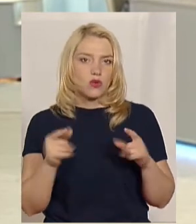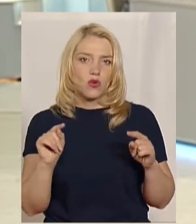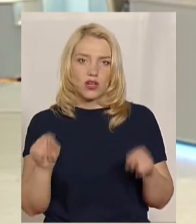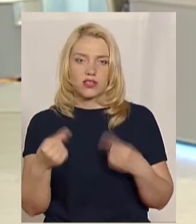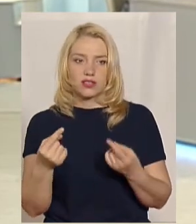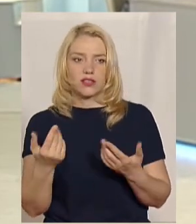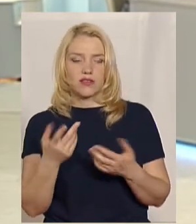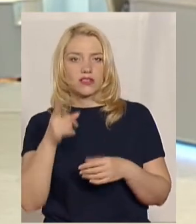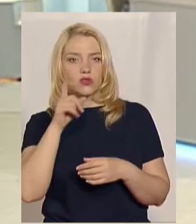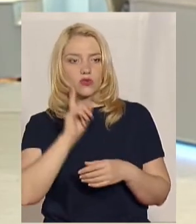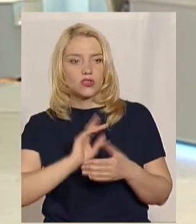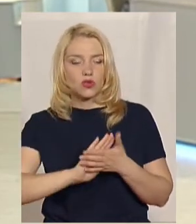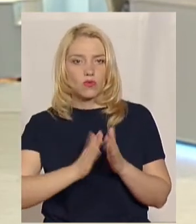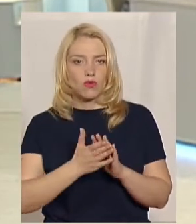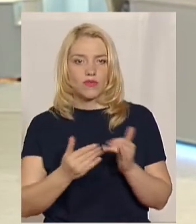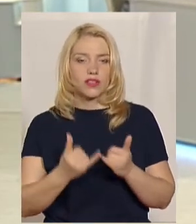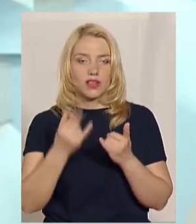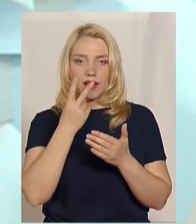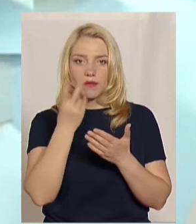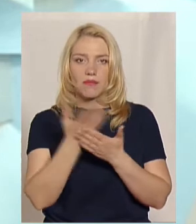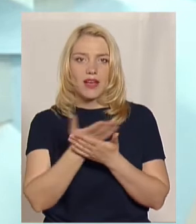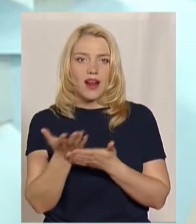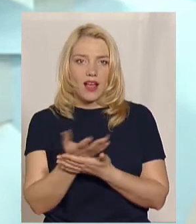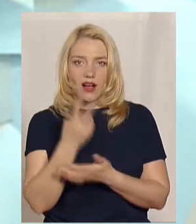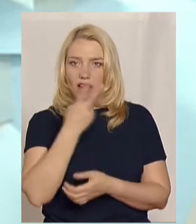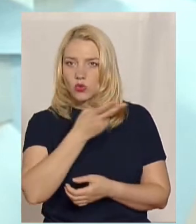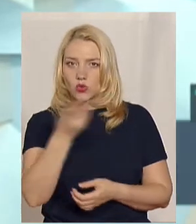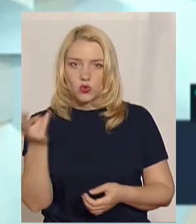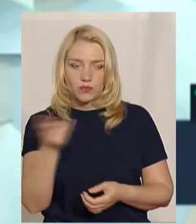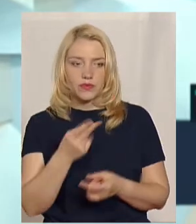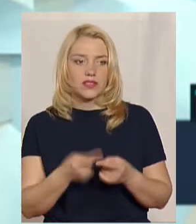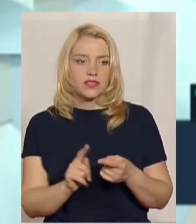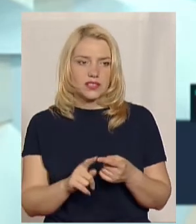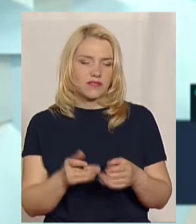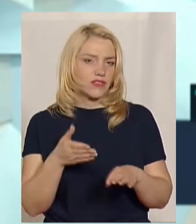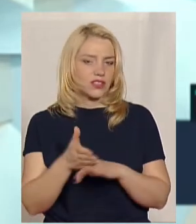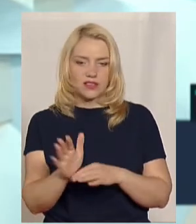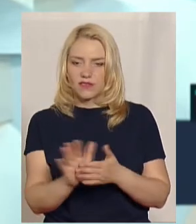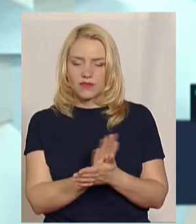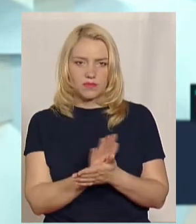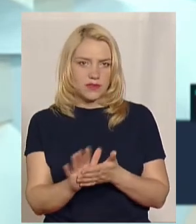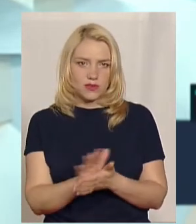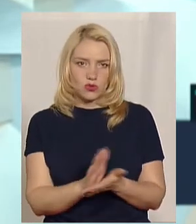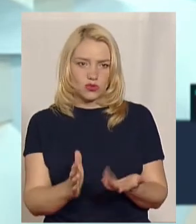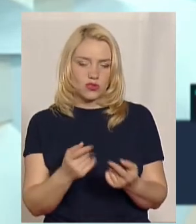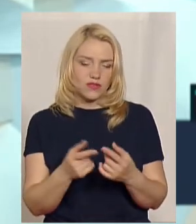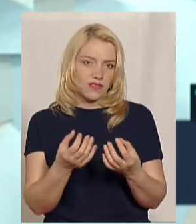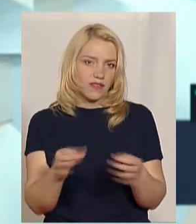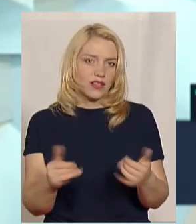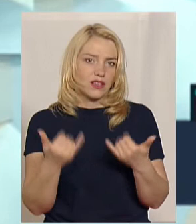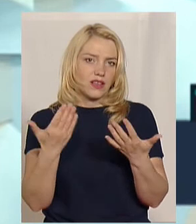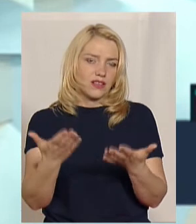зручні умови для перегляду? Ну, перегляд і так безкоштовний. Вхід вільний для людей, це просто для їхнього